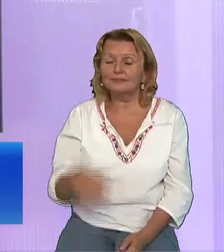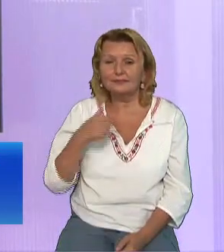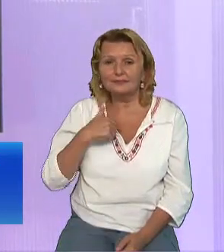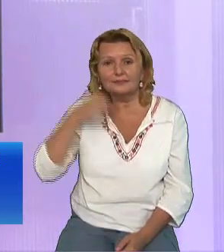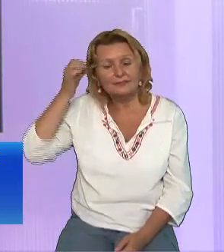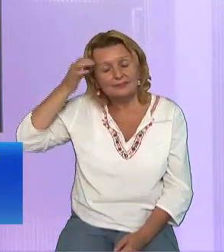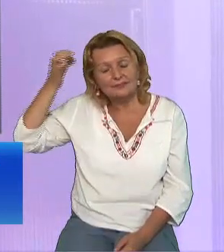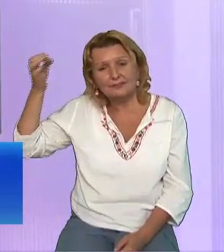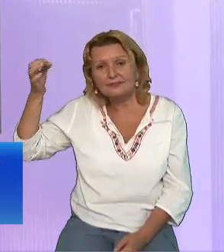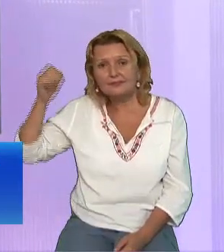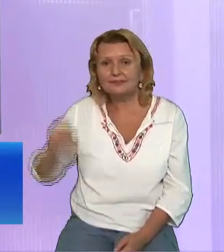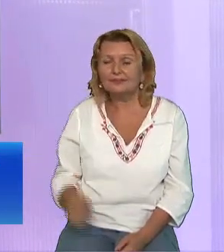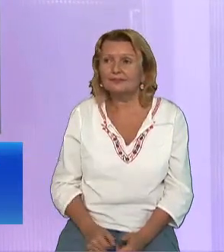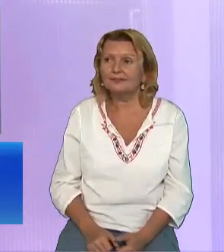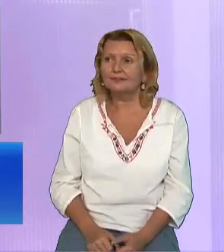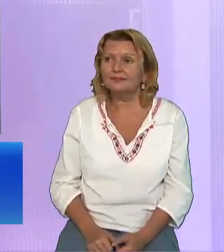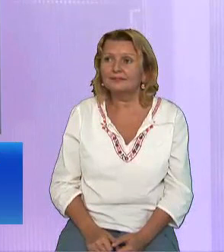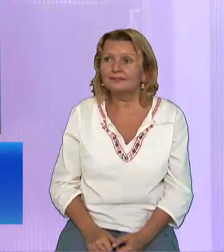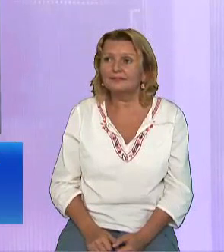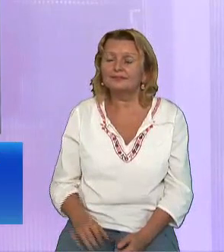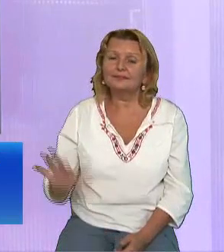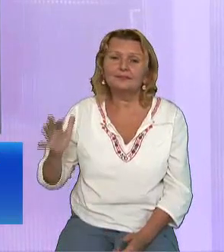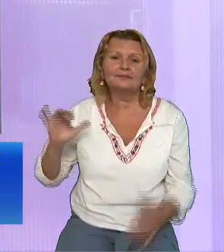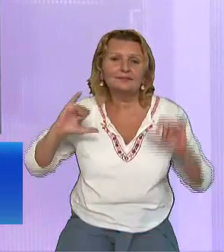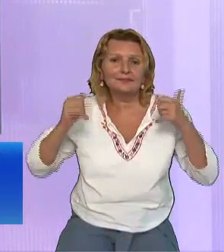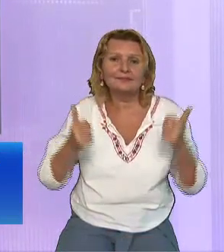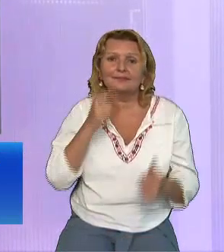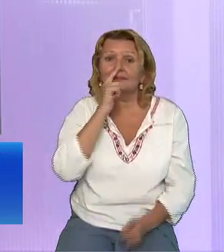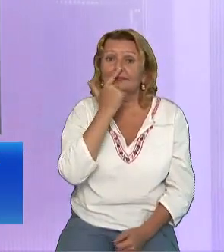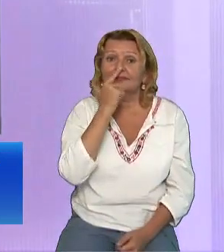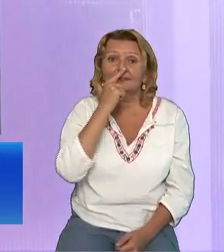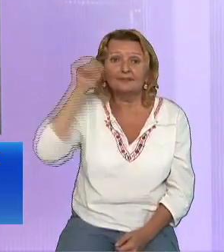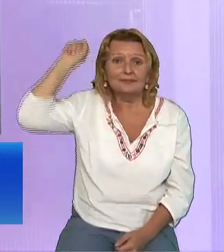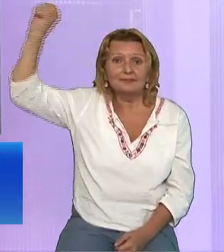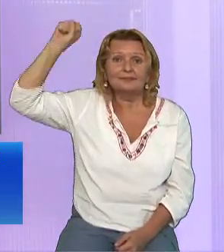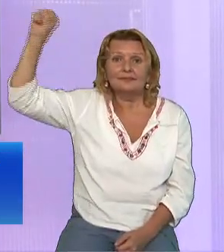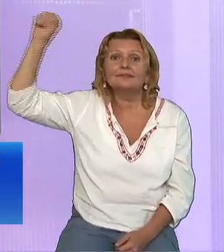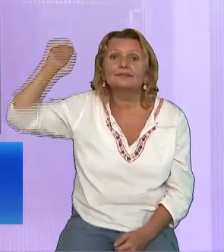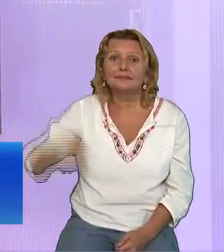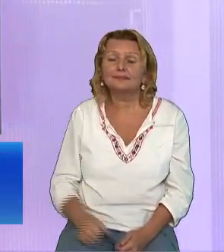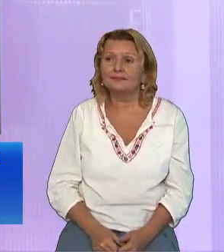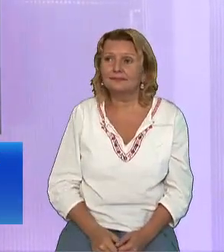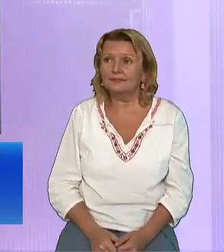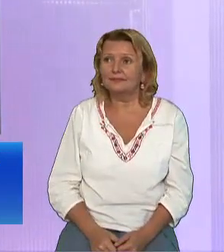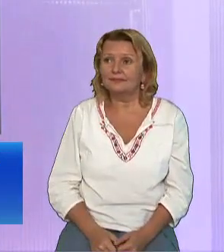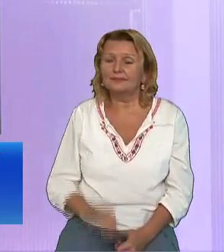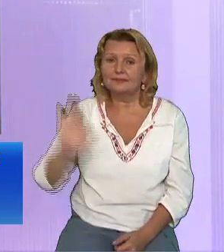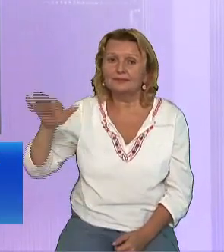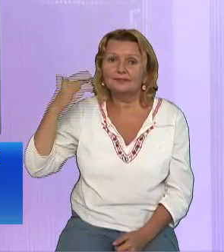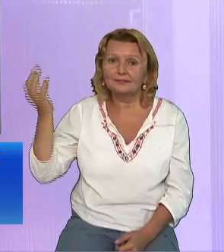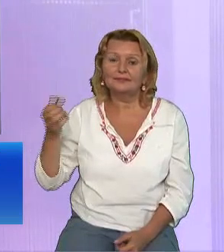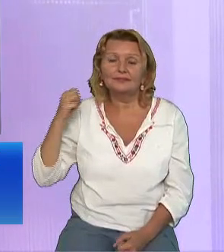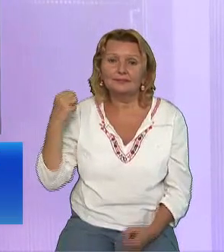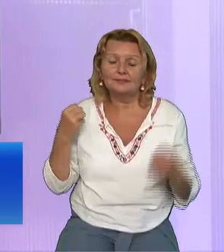de un eveniment de undeva din Rusia comunistă. Mă spune că după ce Stalin a închis